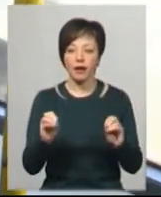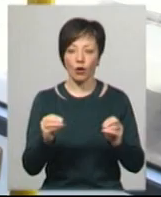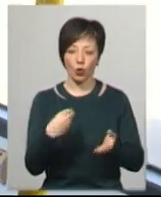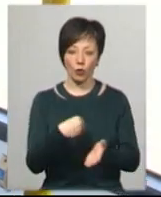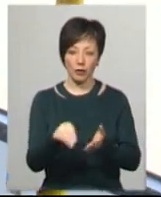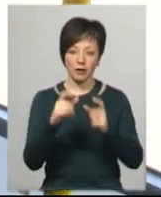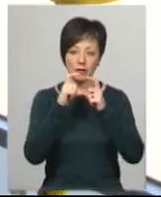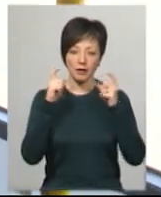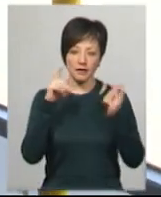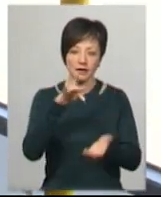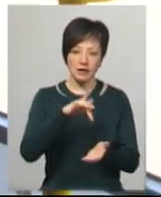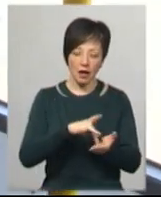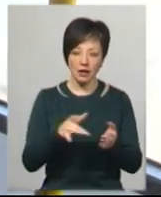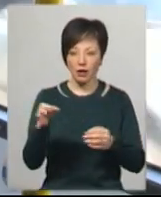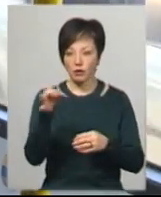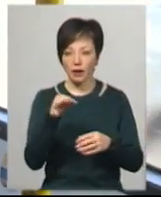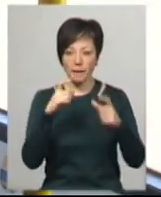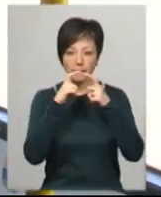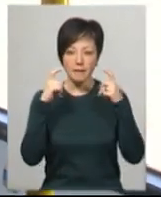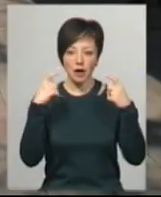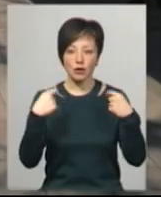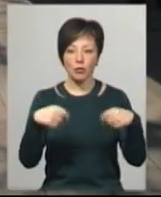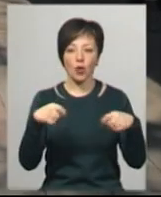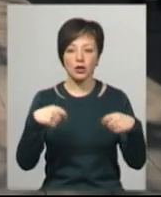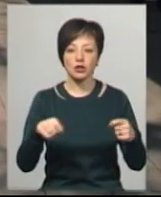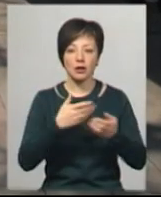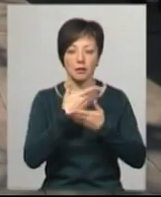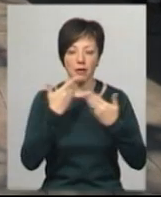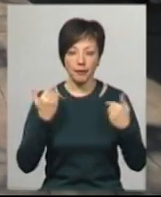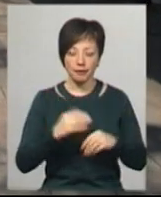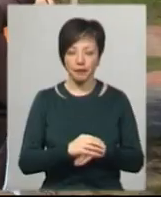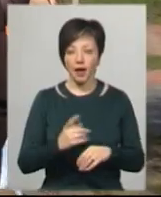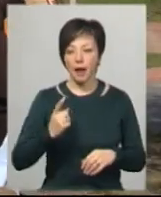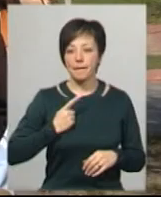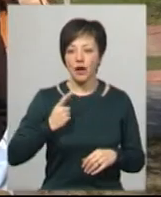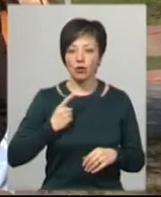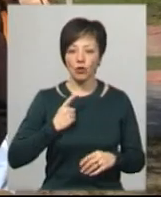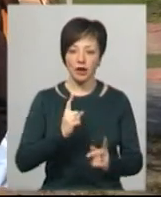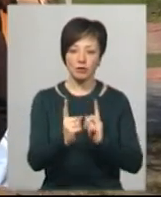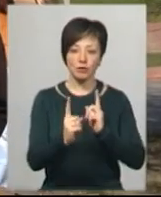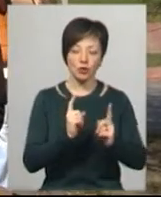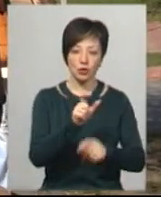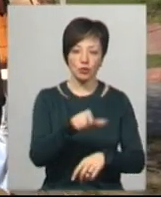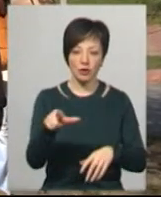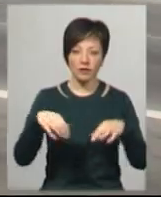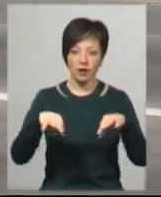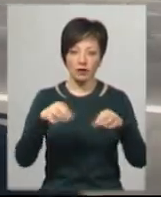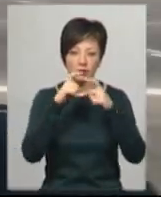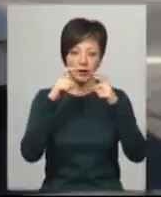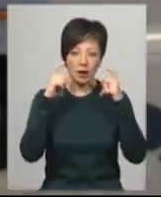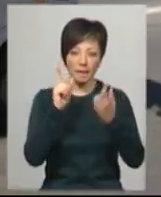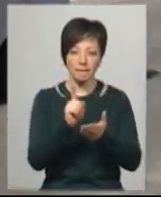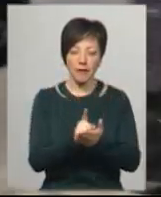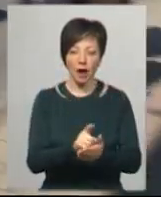Зайшли в центрі, зайшли на озерні, масок продажі немає. Контролювати пасажиру потік та наявність медичної маски у транспорті мають водії та